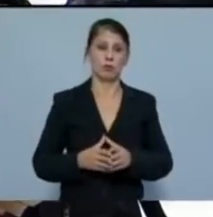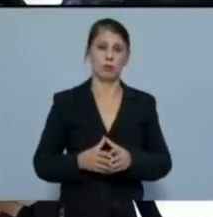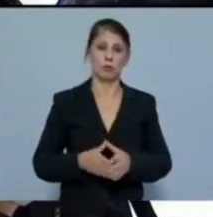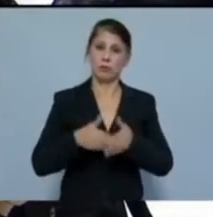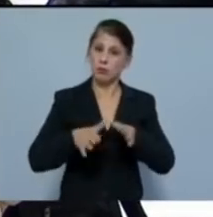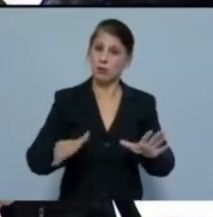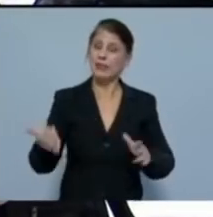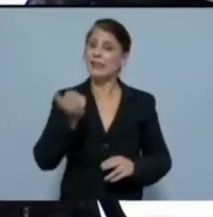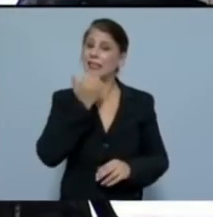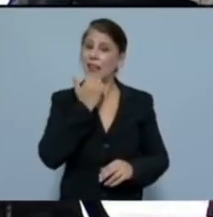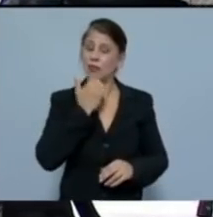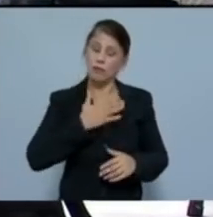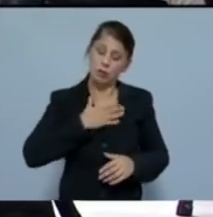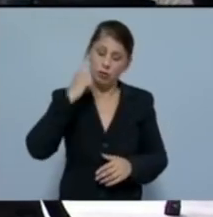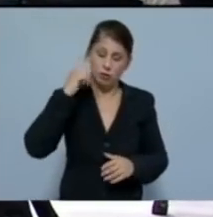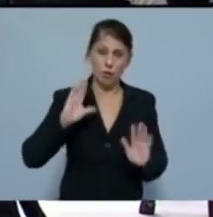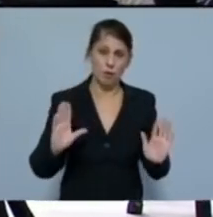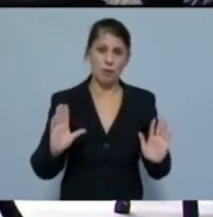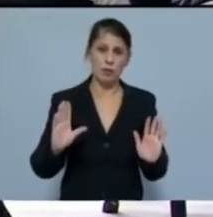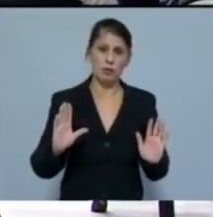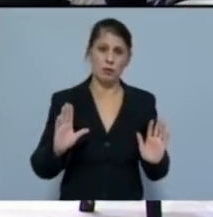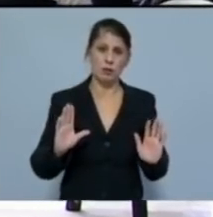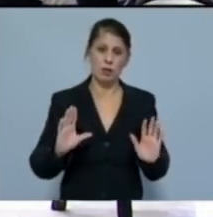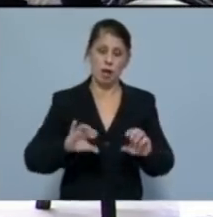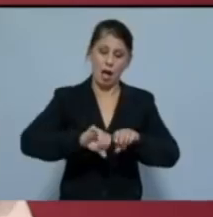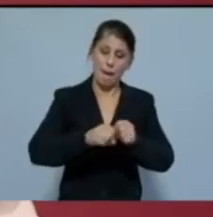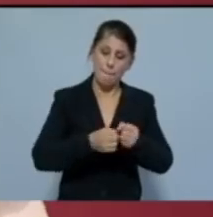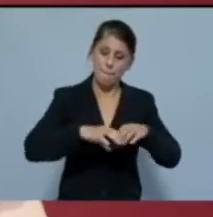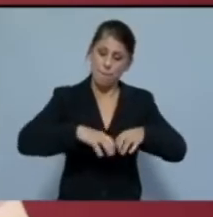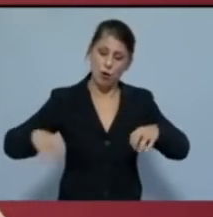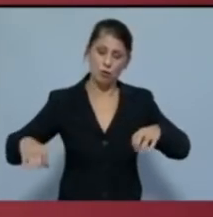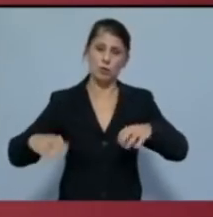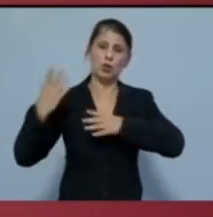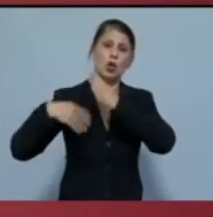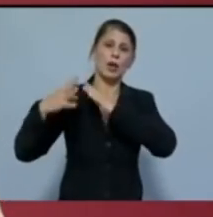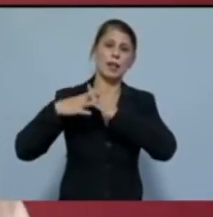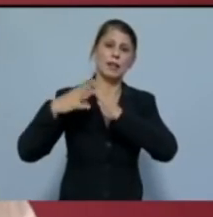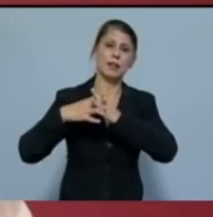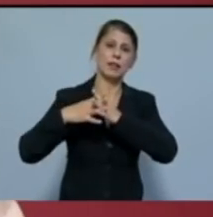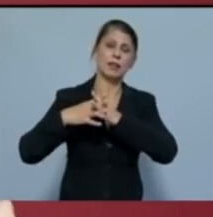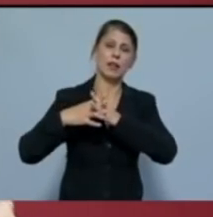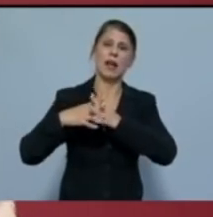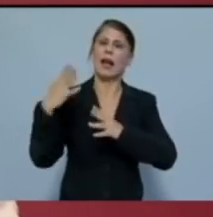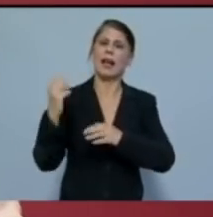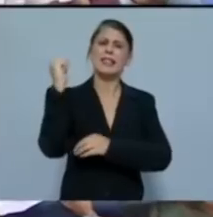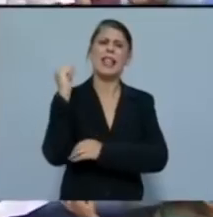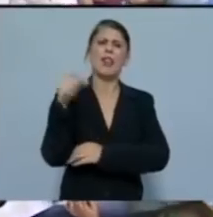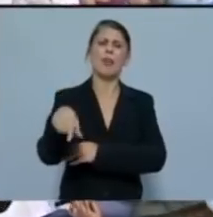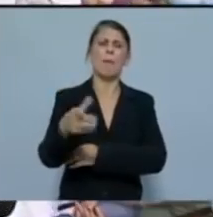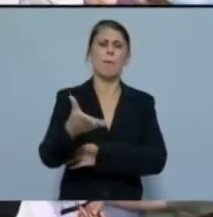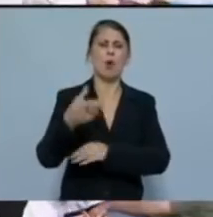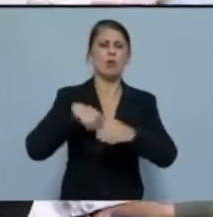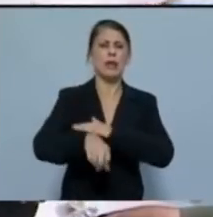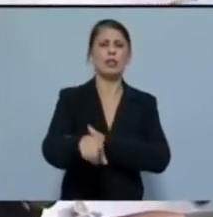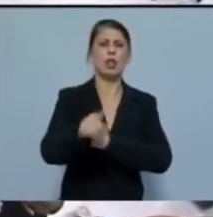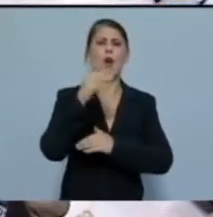λανθασμένης, κατά τη γνώμη μας, απόσπασης των αρχαιοτήτων του σταθμού Βενιζέλου. Από τις αναβολές